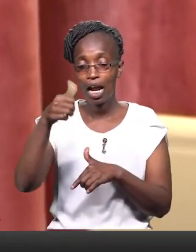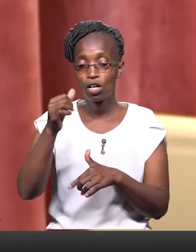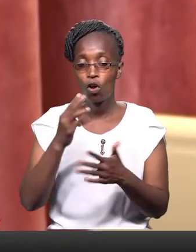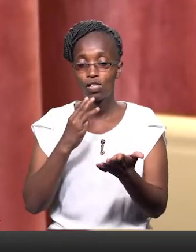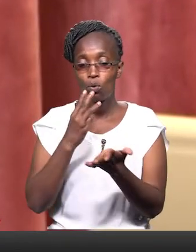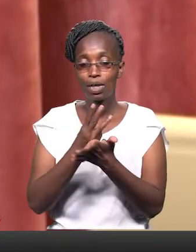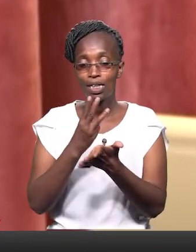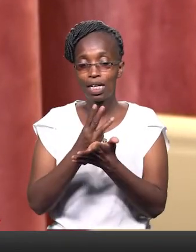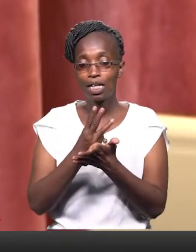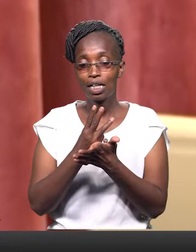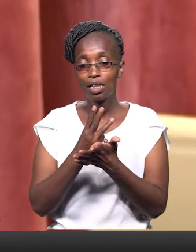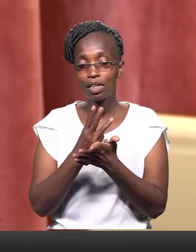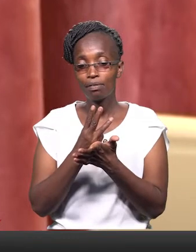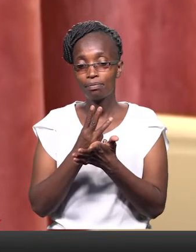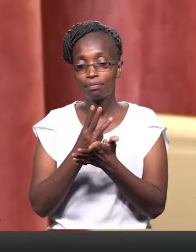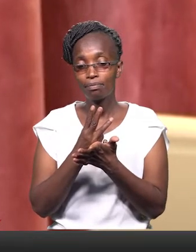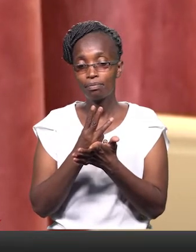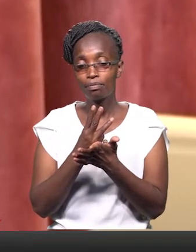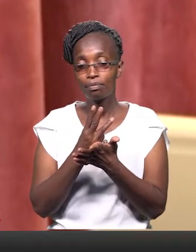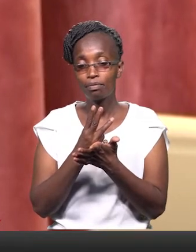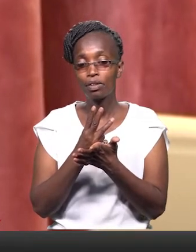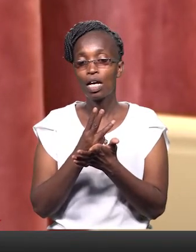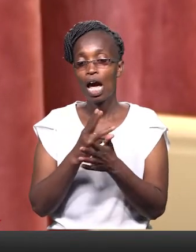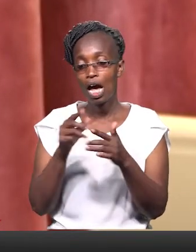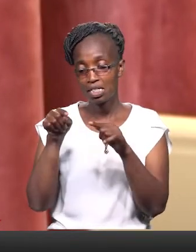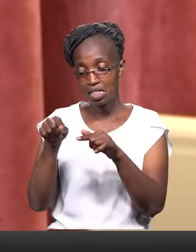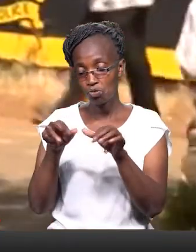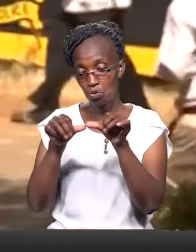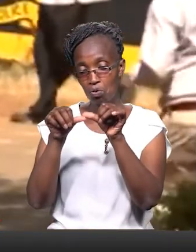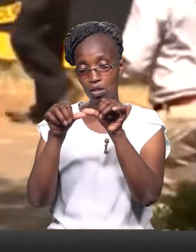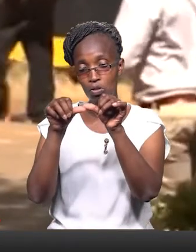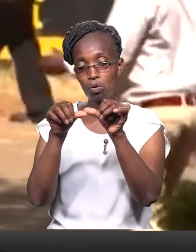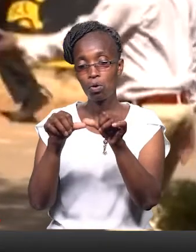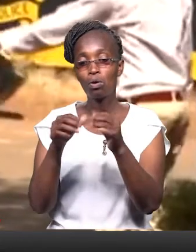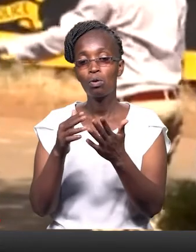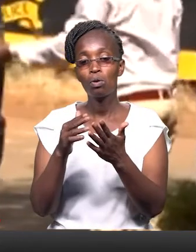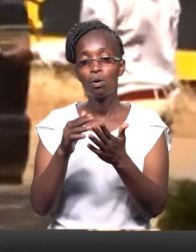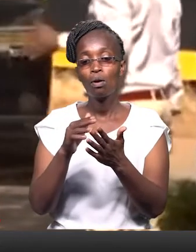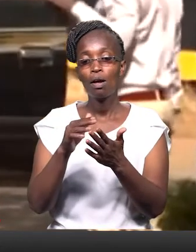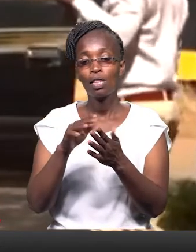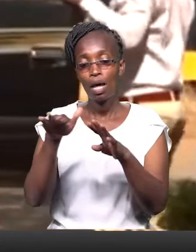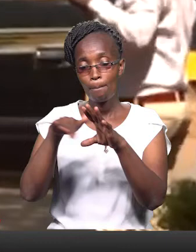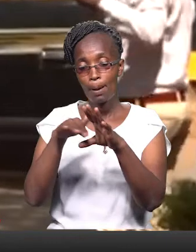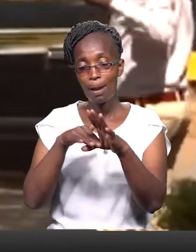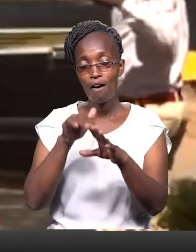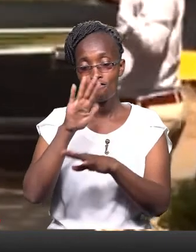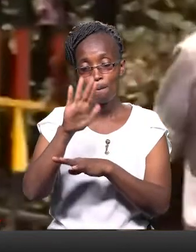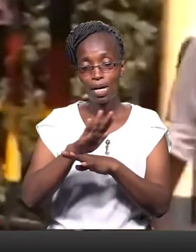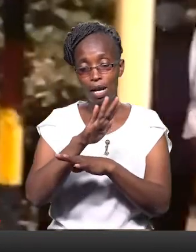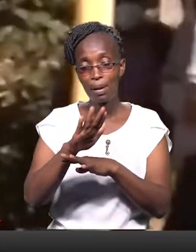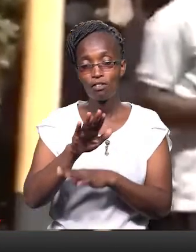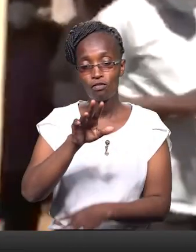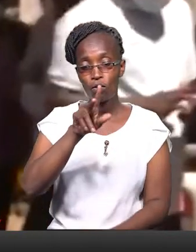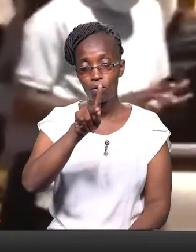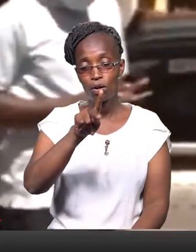any of the witnesses, whether potential or imagined. Hukuhae ya kijiri, mbunge wa kitutuchache